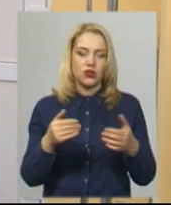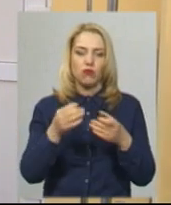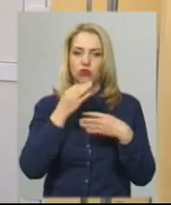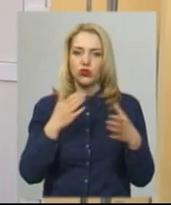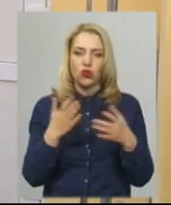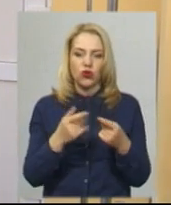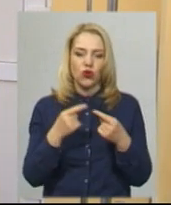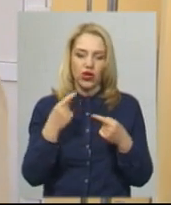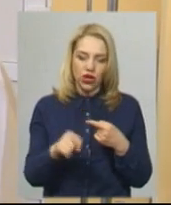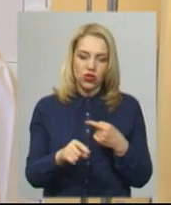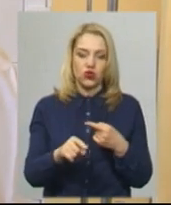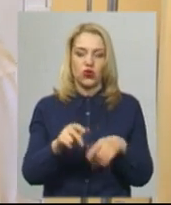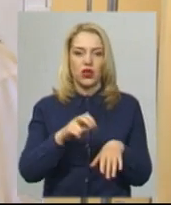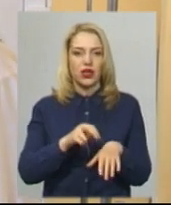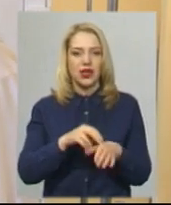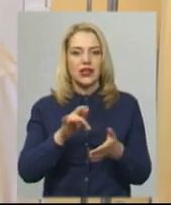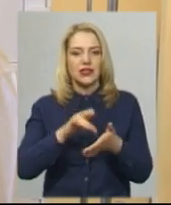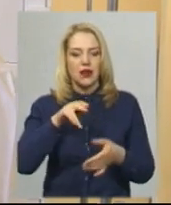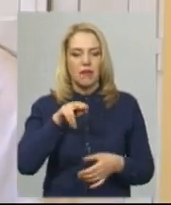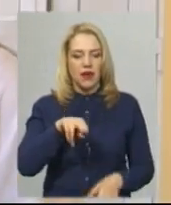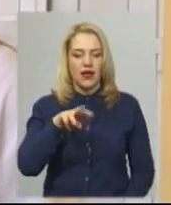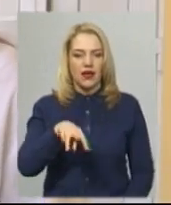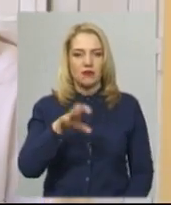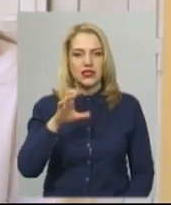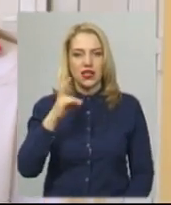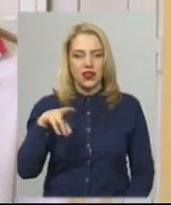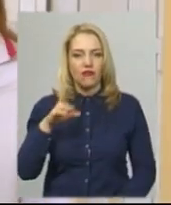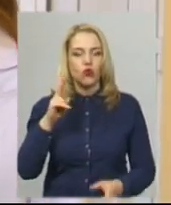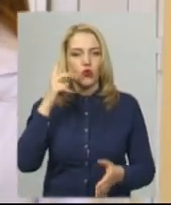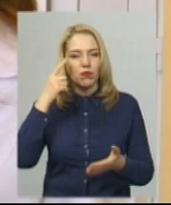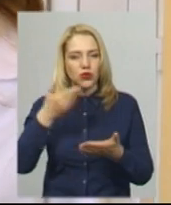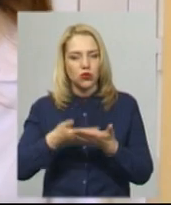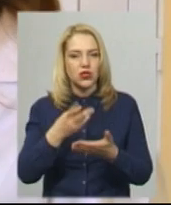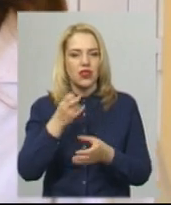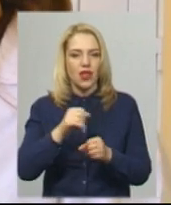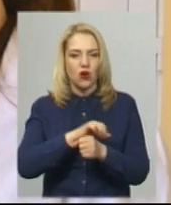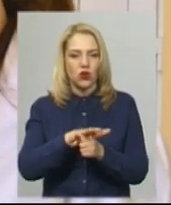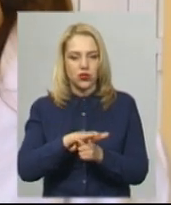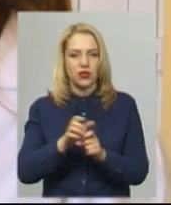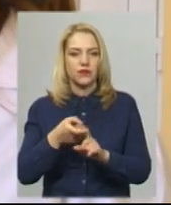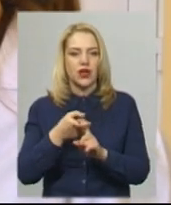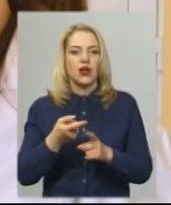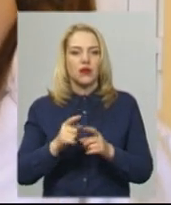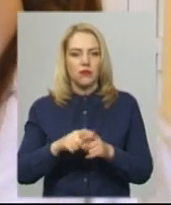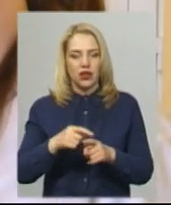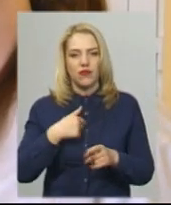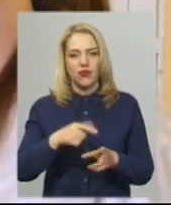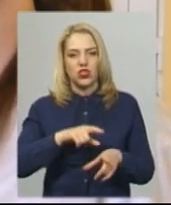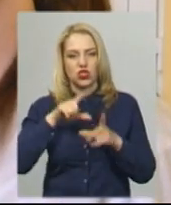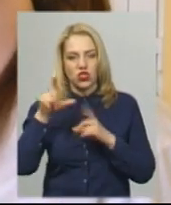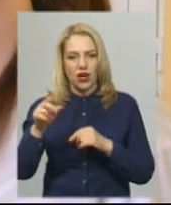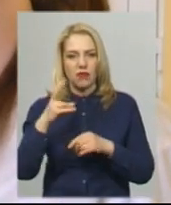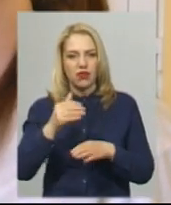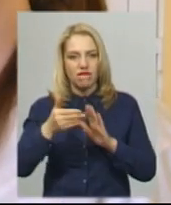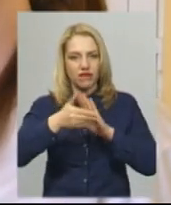центру ПМСД, в якого є підозра на коронавірус, ми запевняємо повідомлення в лабораторний центр і виїжджаємо на